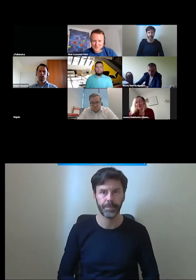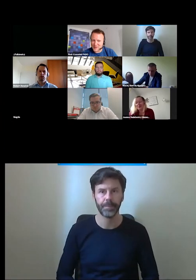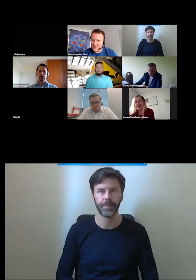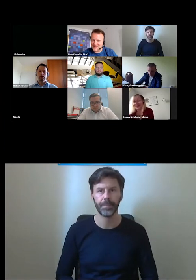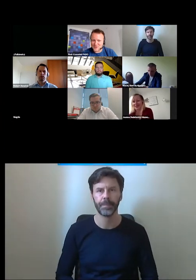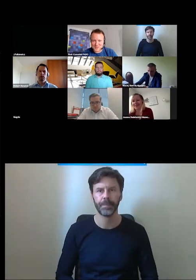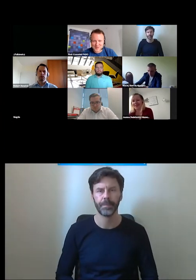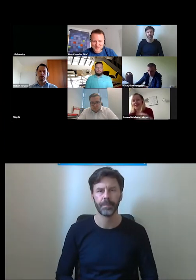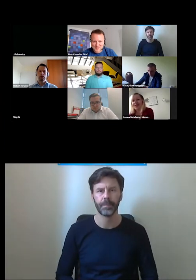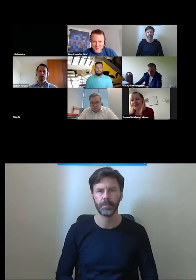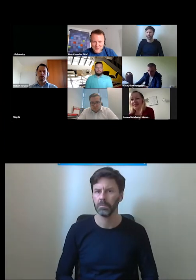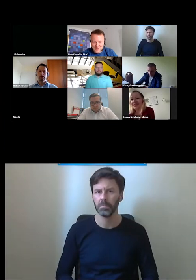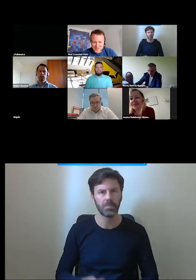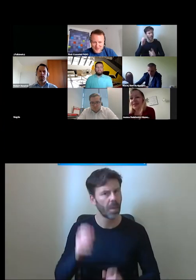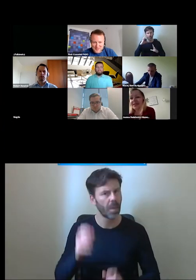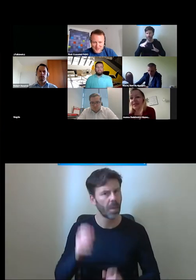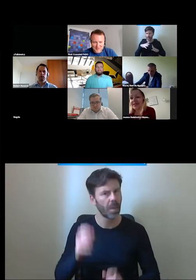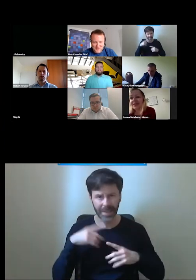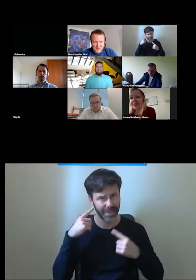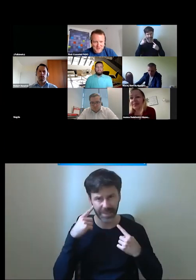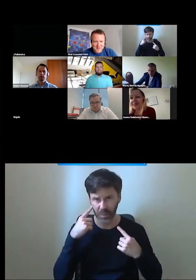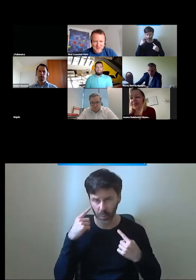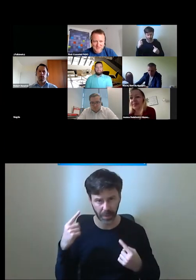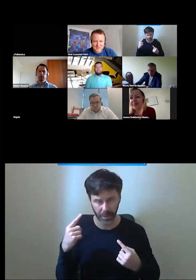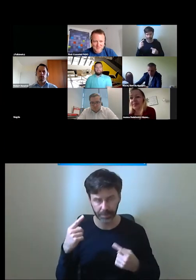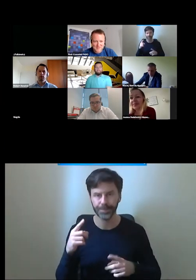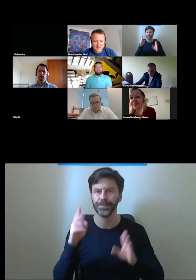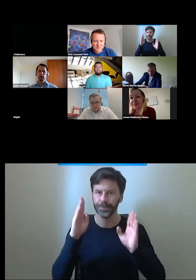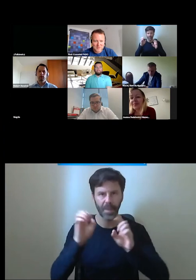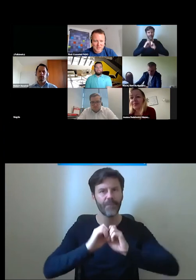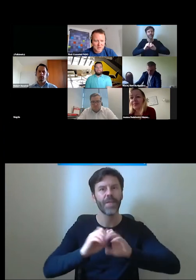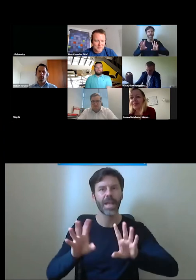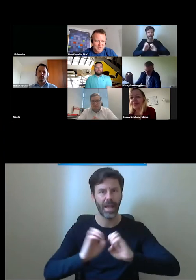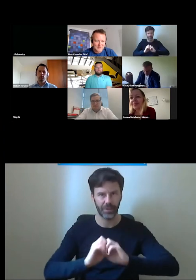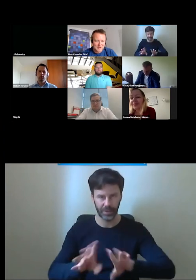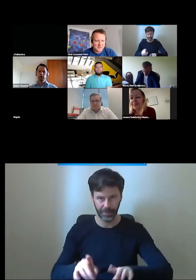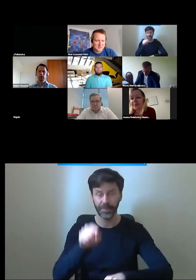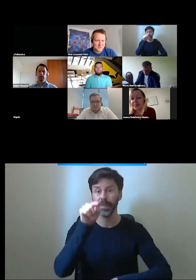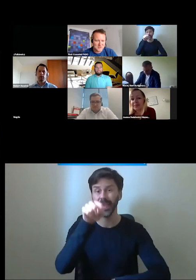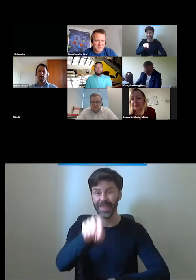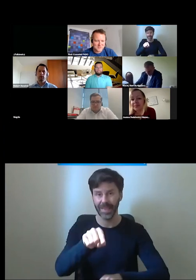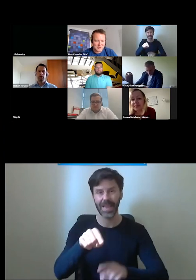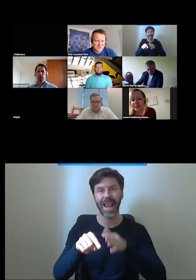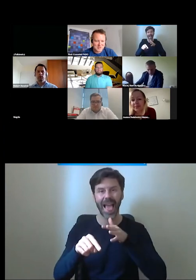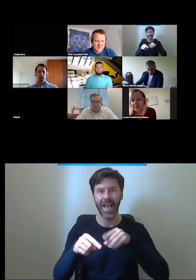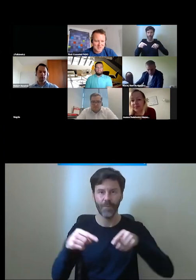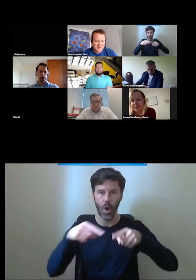nie słychać Pani jeszcze teraz tak na dole po lewej znajduje się przycisk taki na